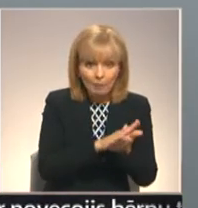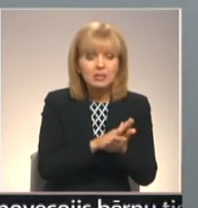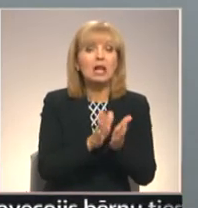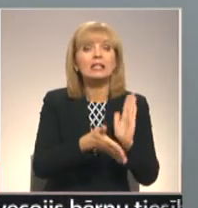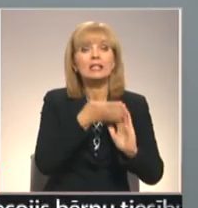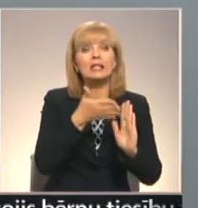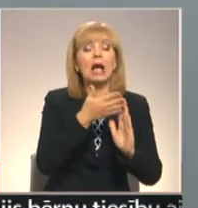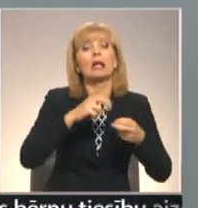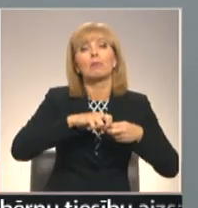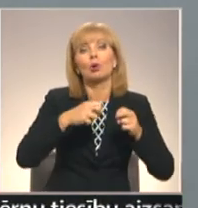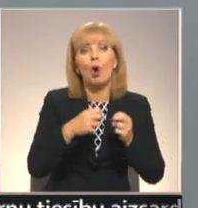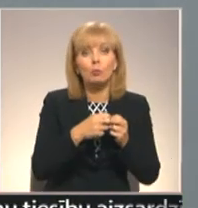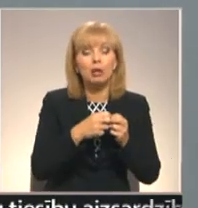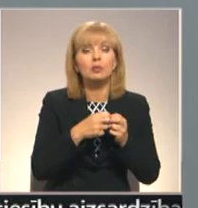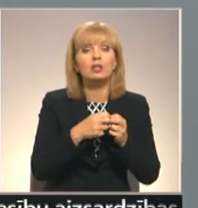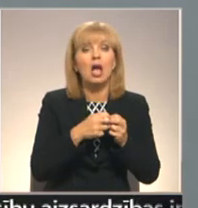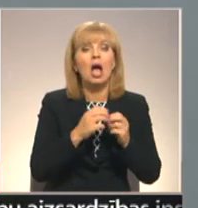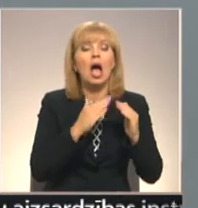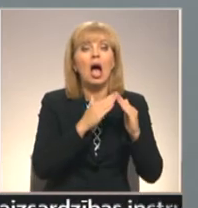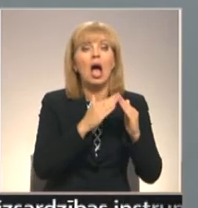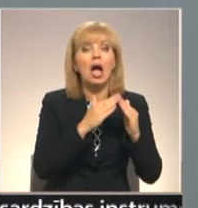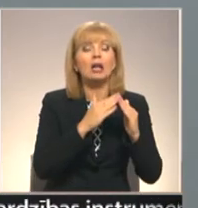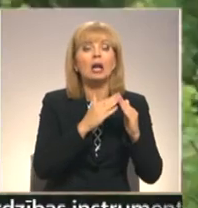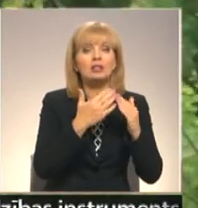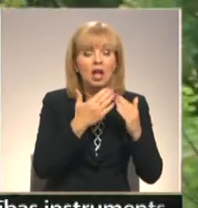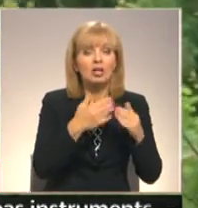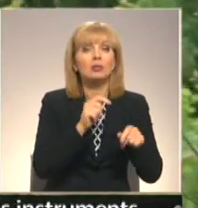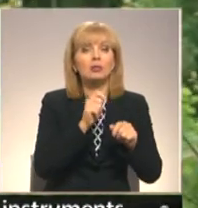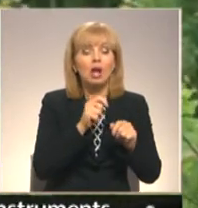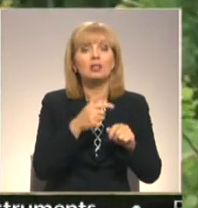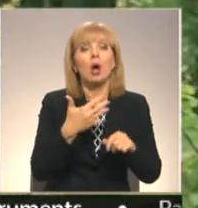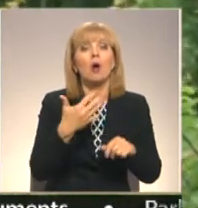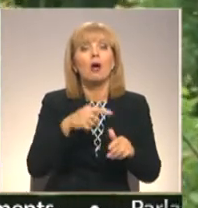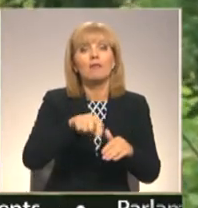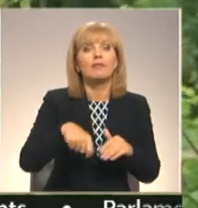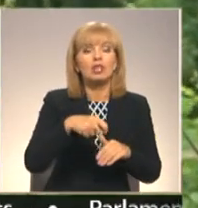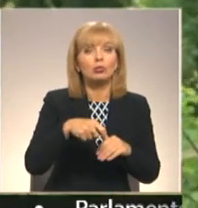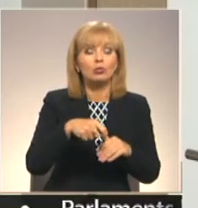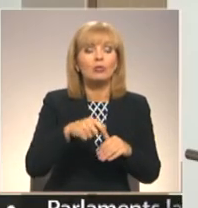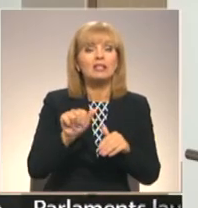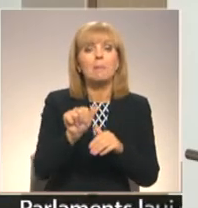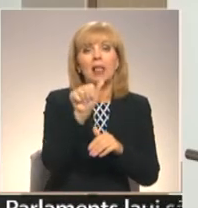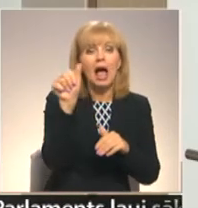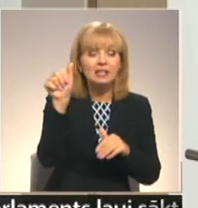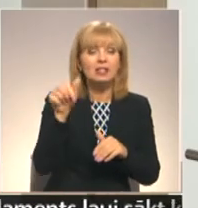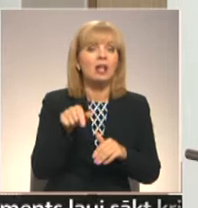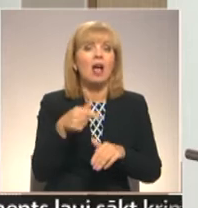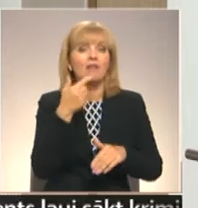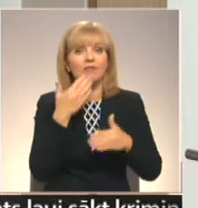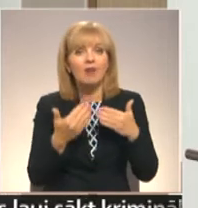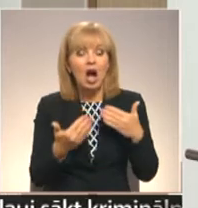vēl ne tikko sēku uzteisīšu, bet jau virtuvē četras piecas plaisas ir. Varētu būt, ka